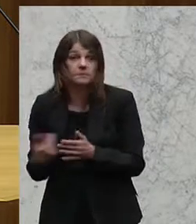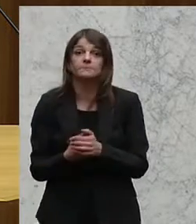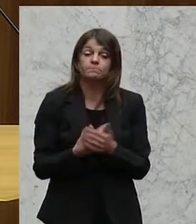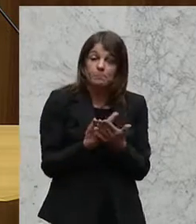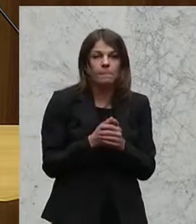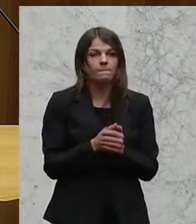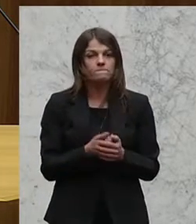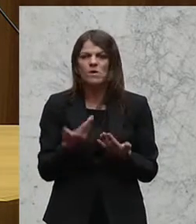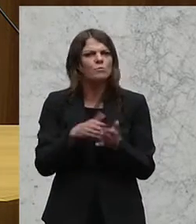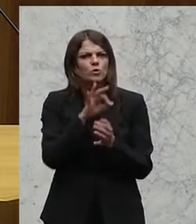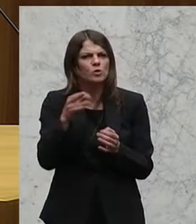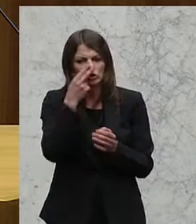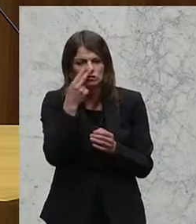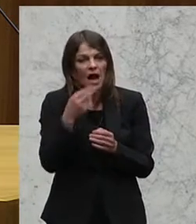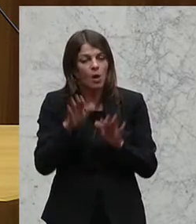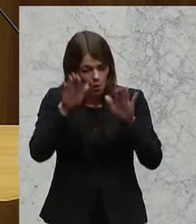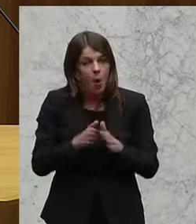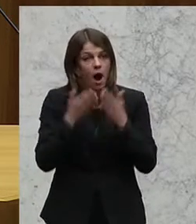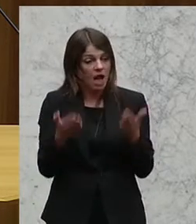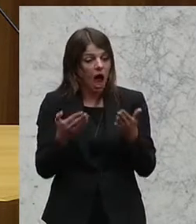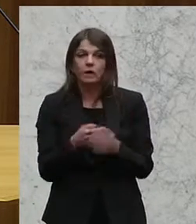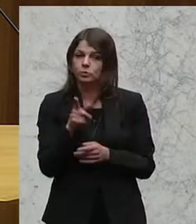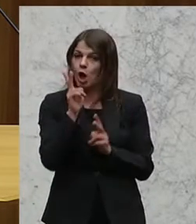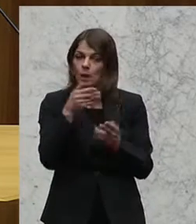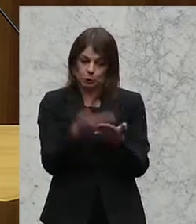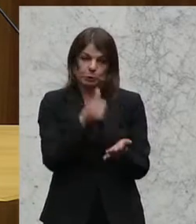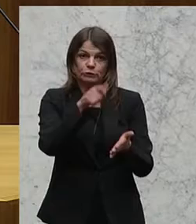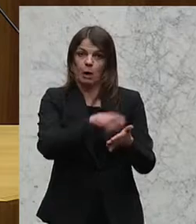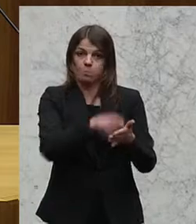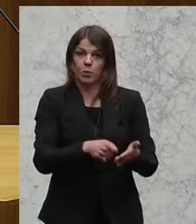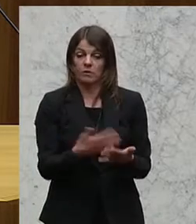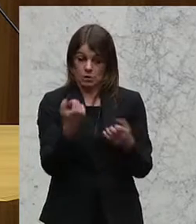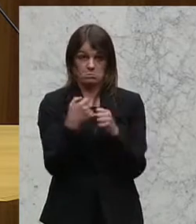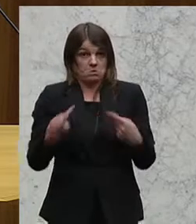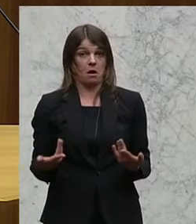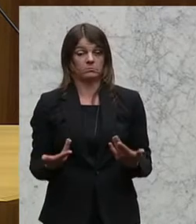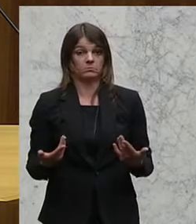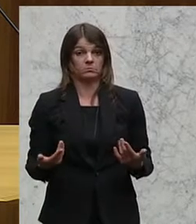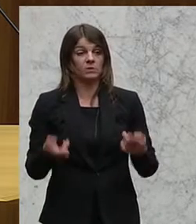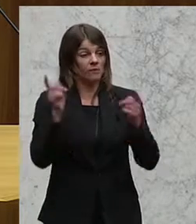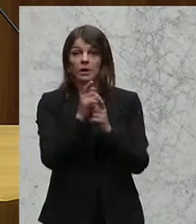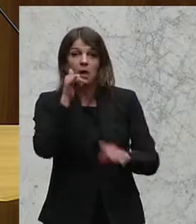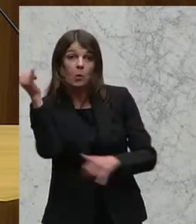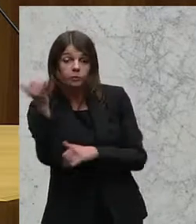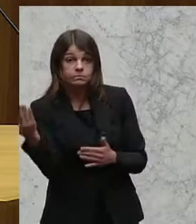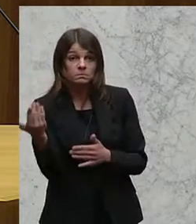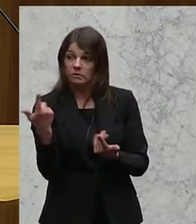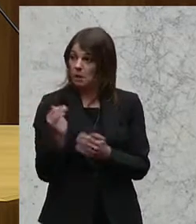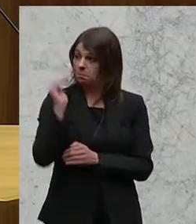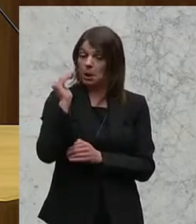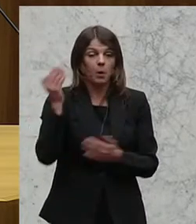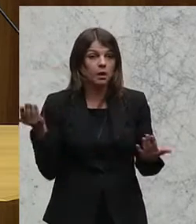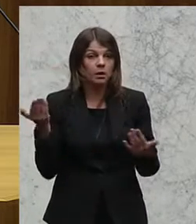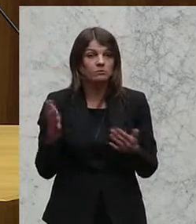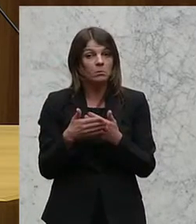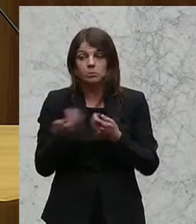wird. Braucht man nur den Koran hernehmen, der als solcher ja nicht verboten ist. Was macht er dann, wenn ruft er an, wenn die Behörde